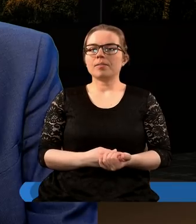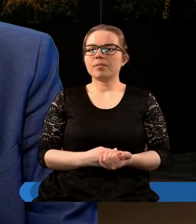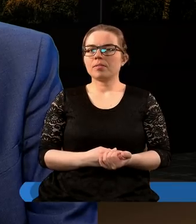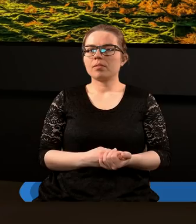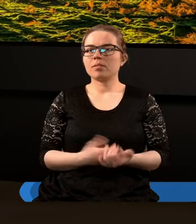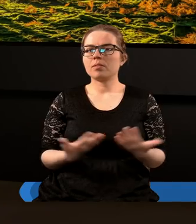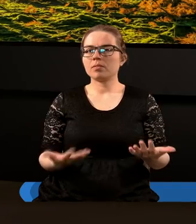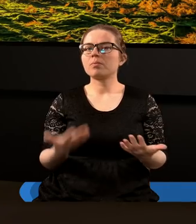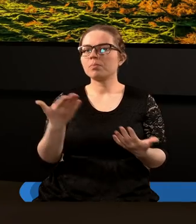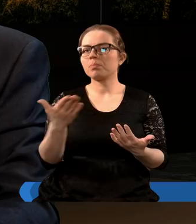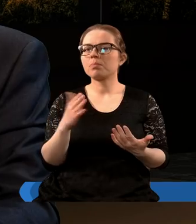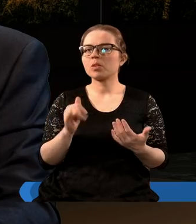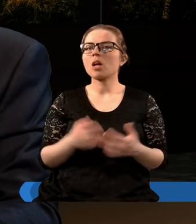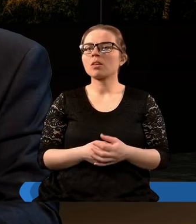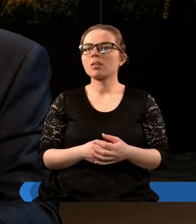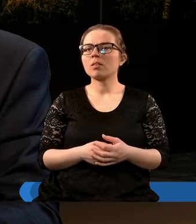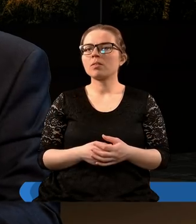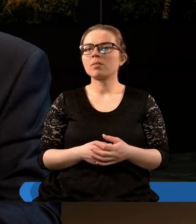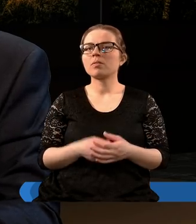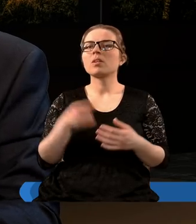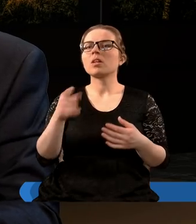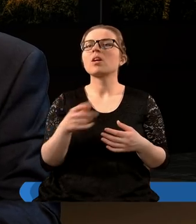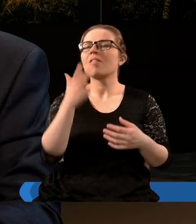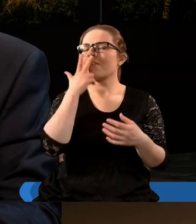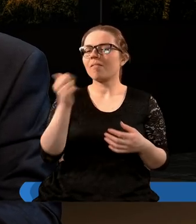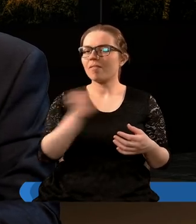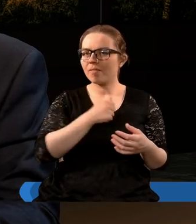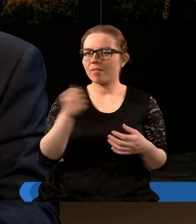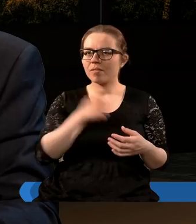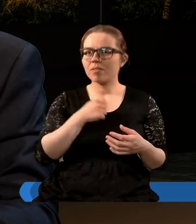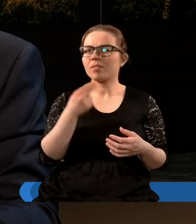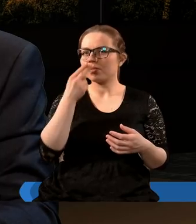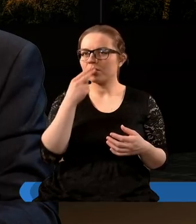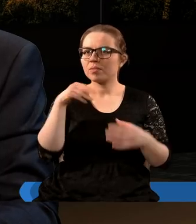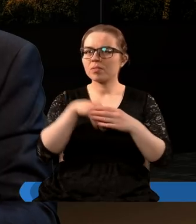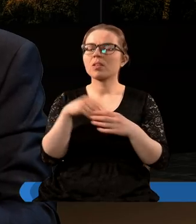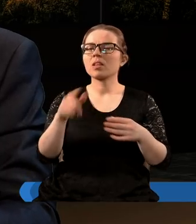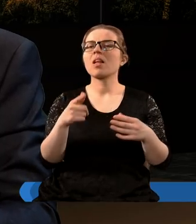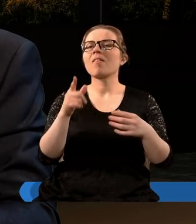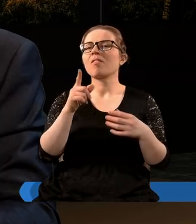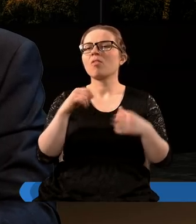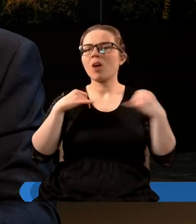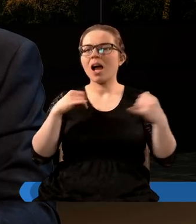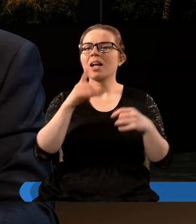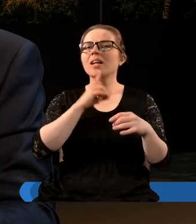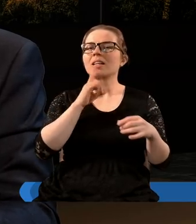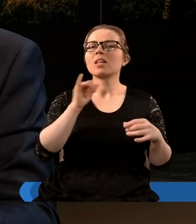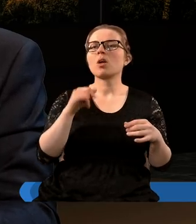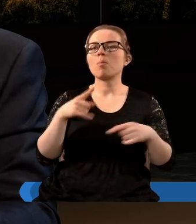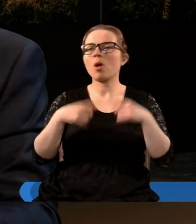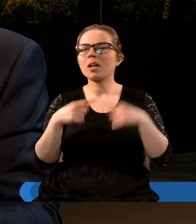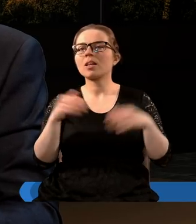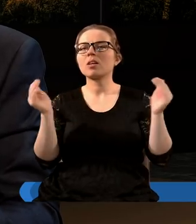Dziękuję. Jacku, proszę. Jest wskazany tutaj wyraźnie w sojusz władzy religijnej i politycznej,